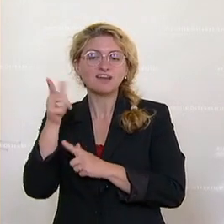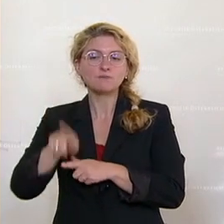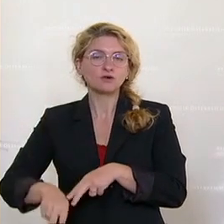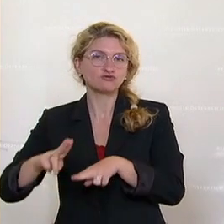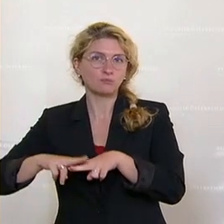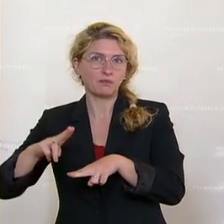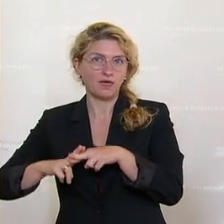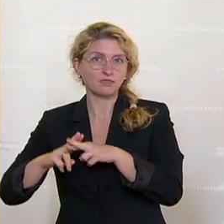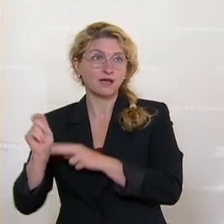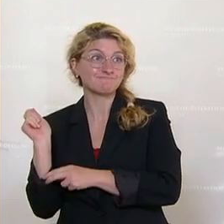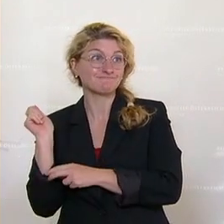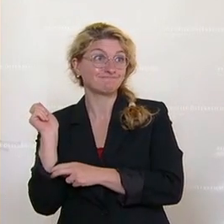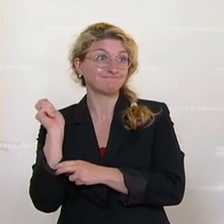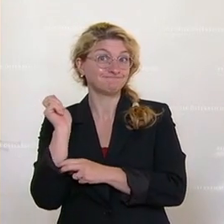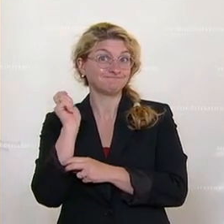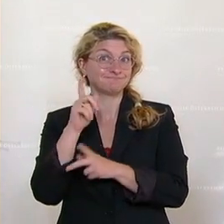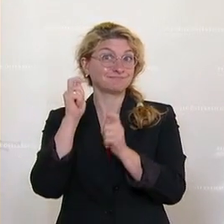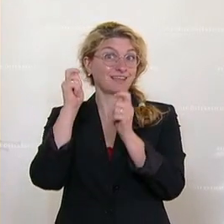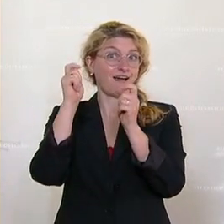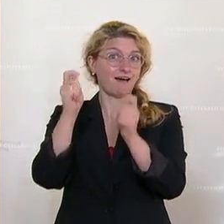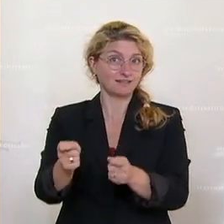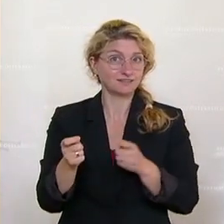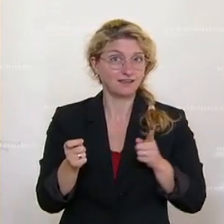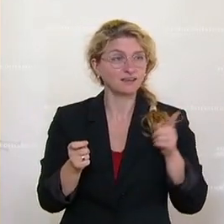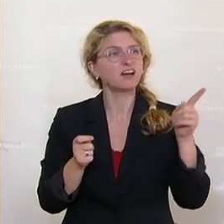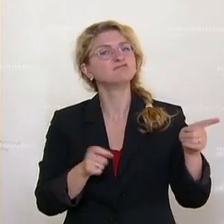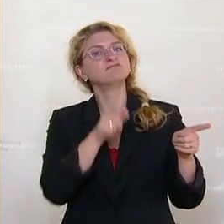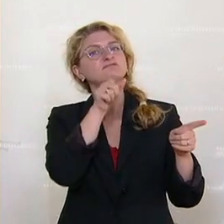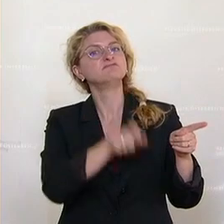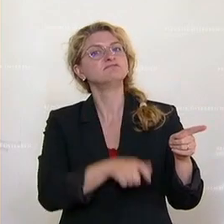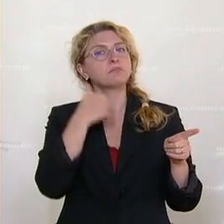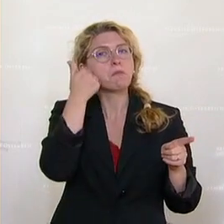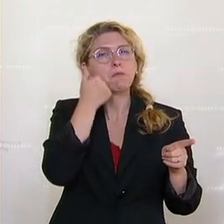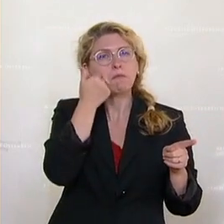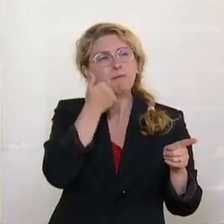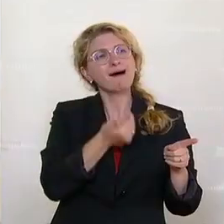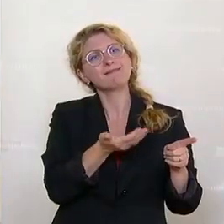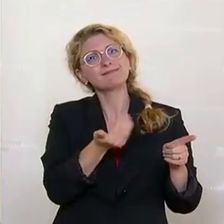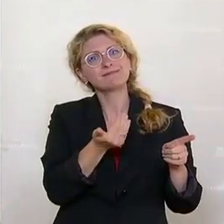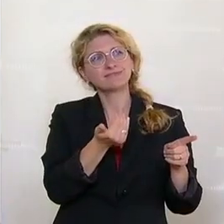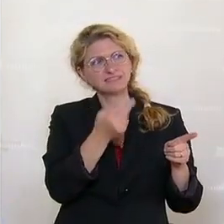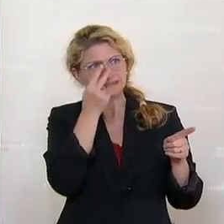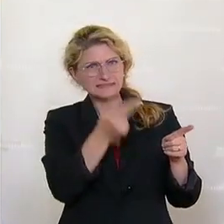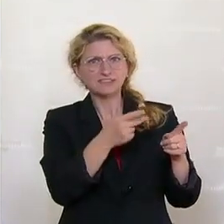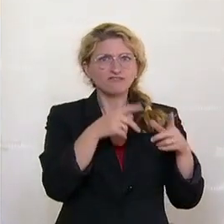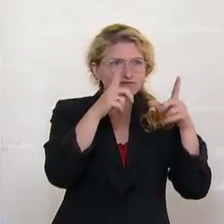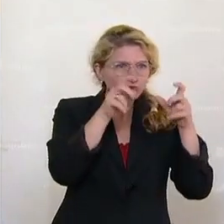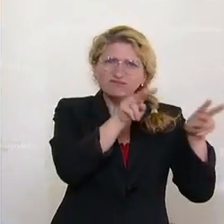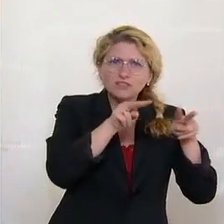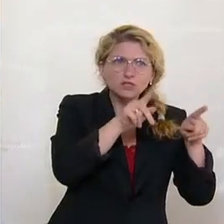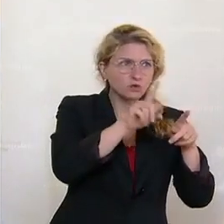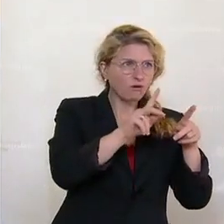später die Anzeige, dass sie diesen Mann an Seite des Kanzler Kurz auf einem Video